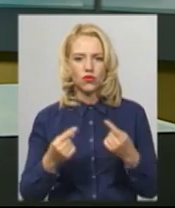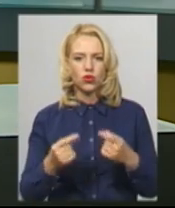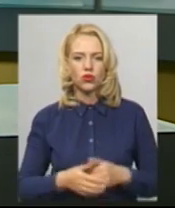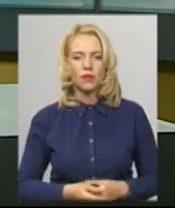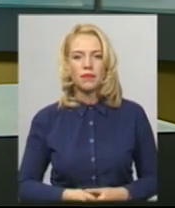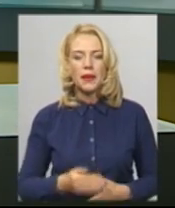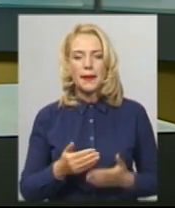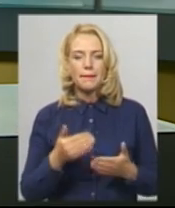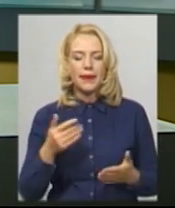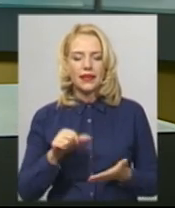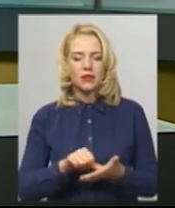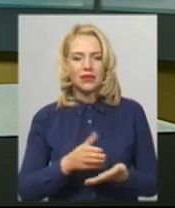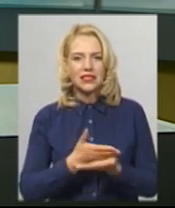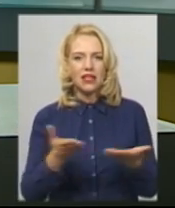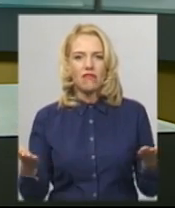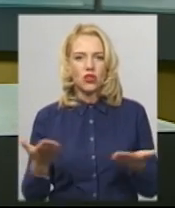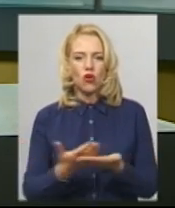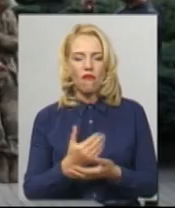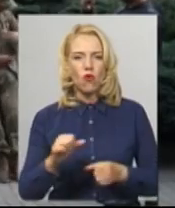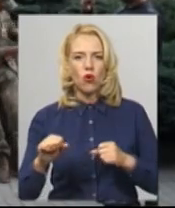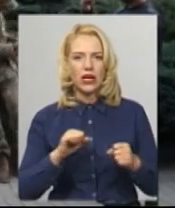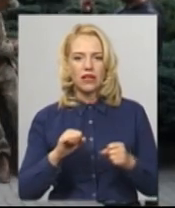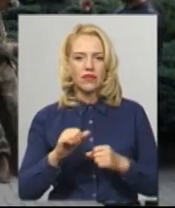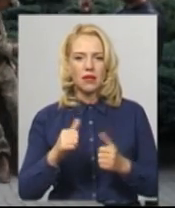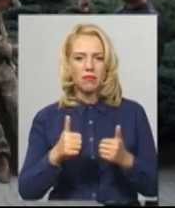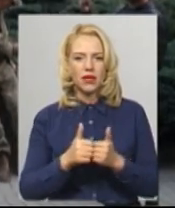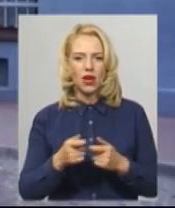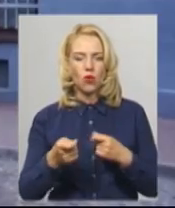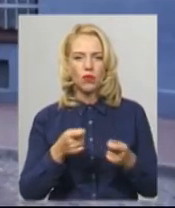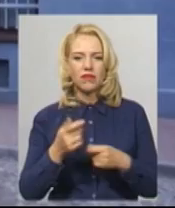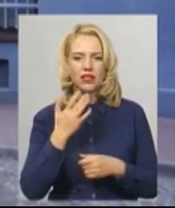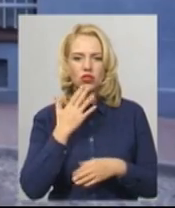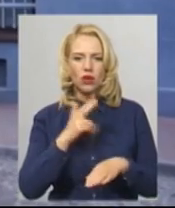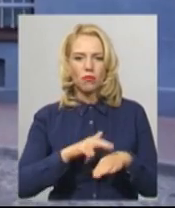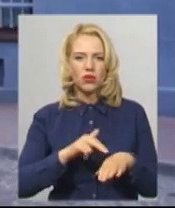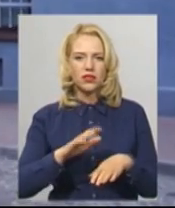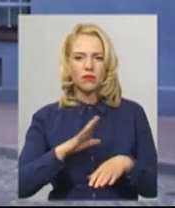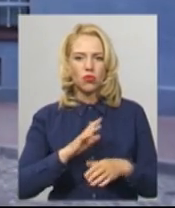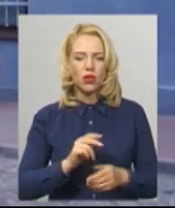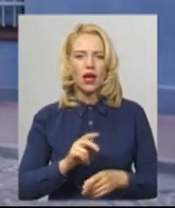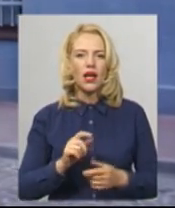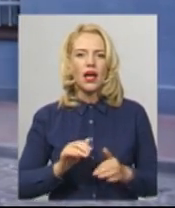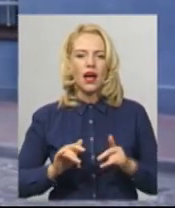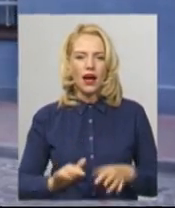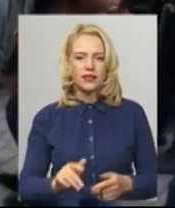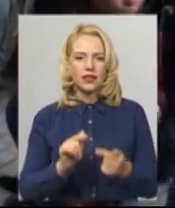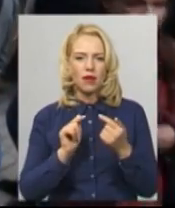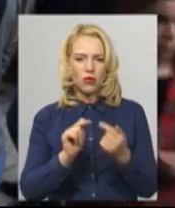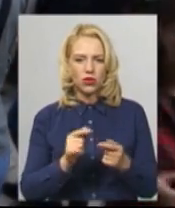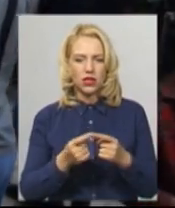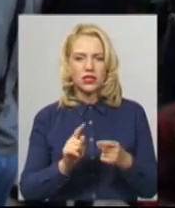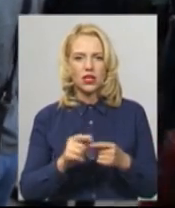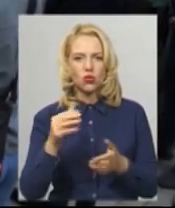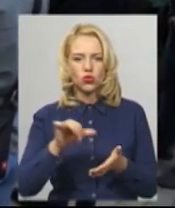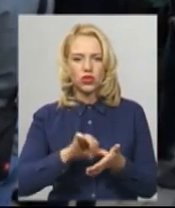Перед представленням нового керівника біля управління Нацполіції відбулася акція протесту. Її учасники вимагали, щоб обрання на такі